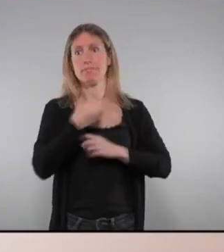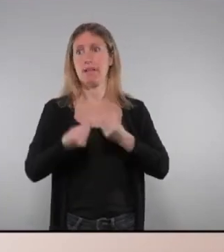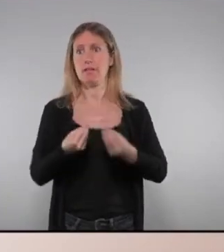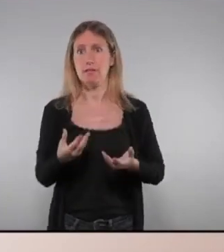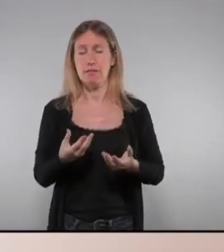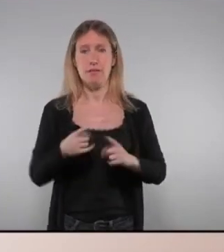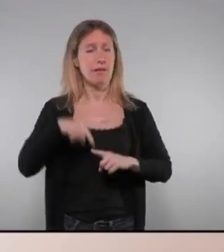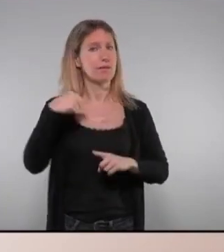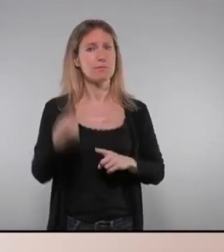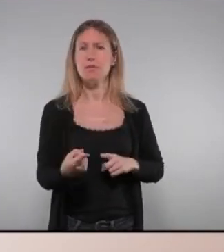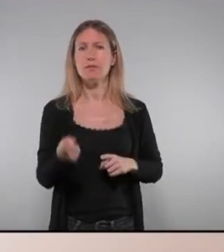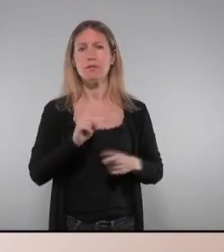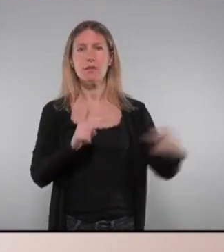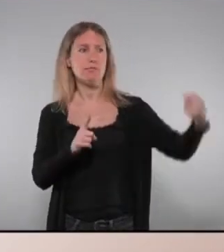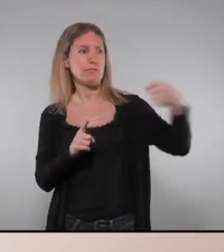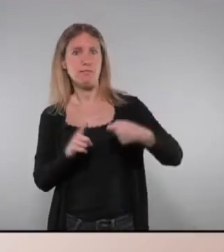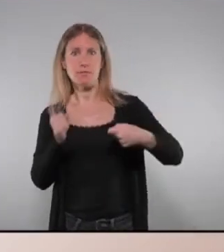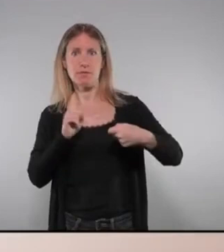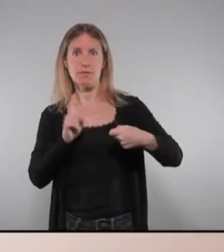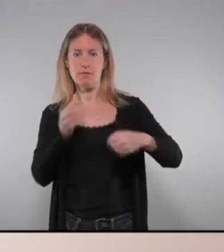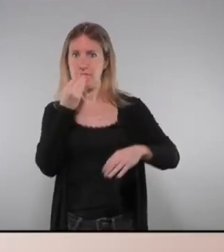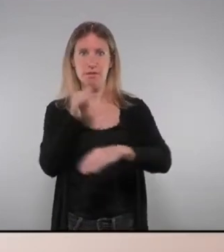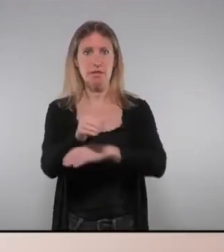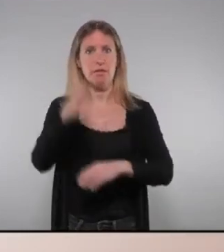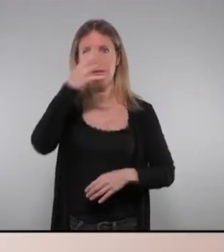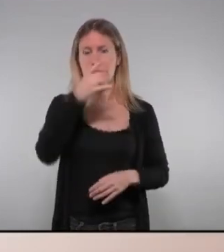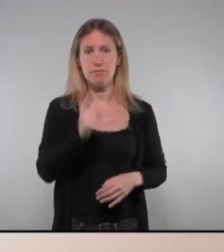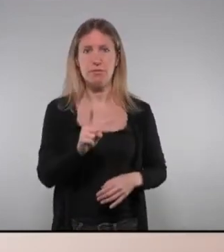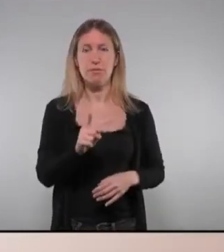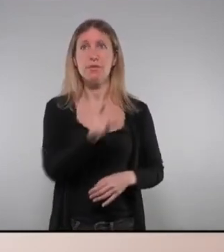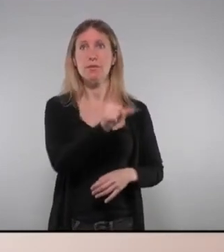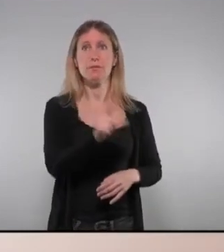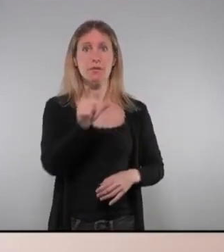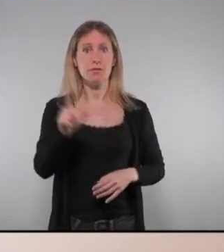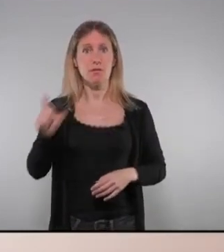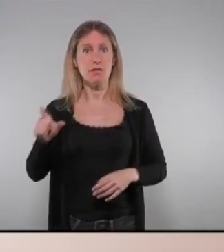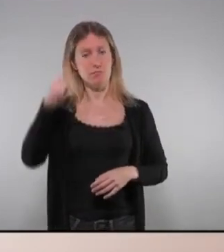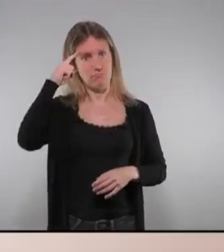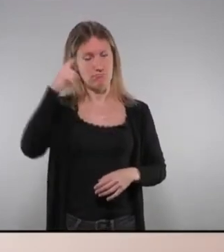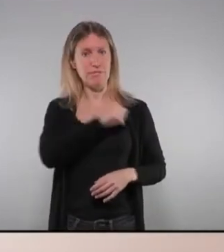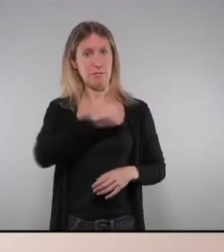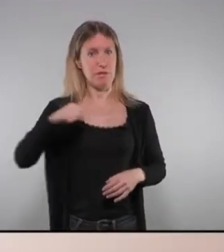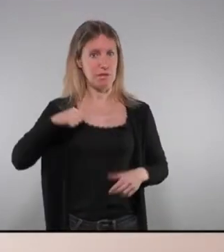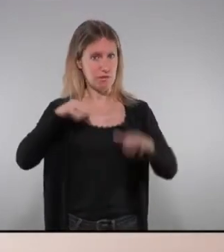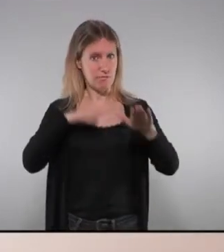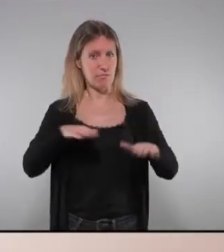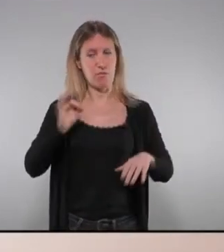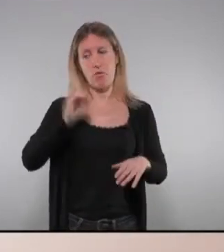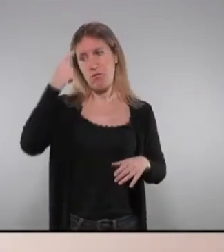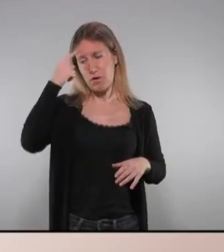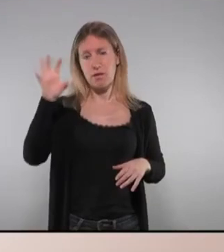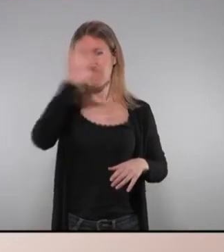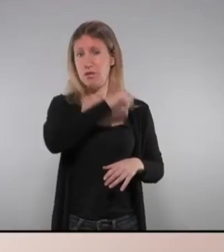i després no te'n donen els diners per poder-les finançar i la gent que som independentistes és igual o els que creuen en les